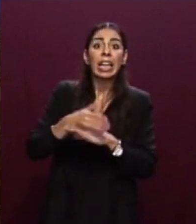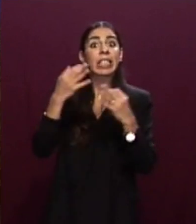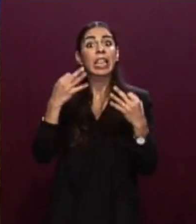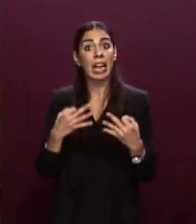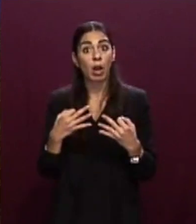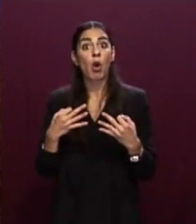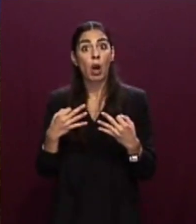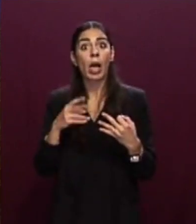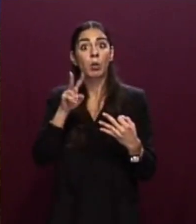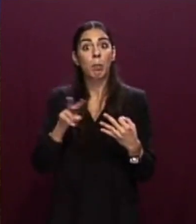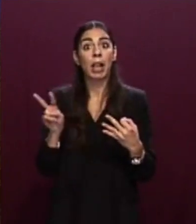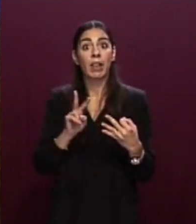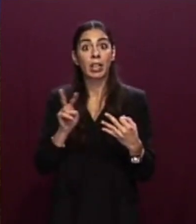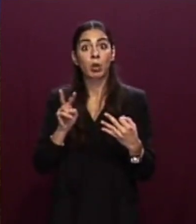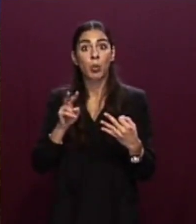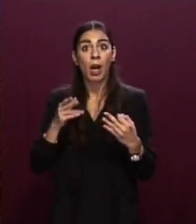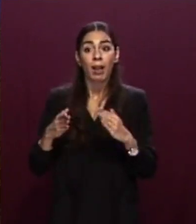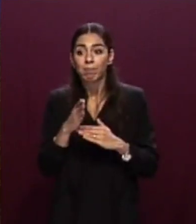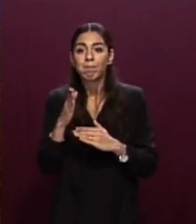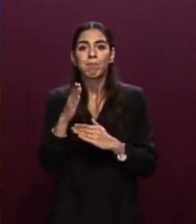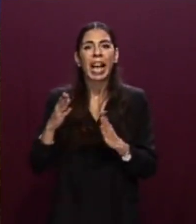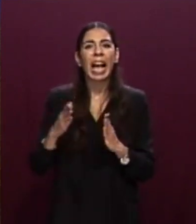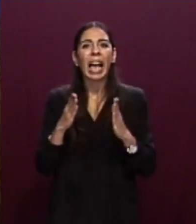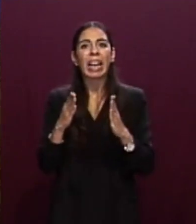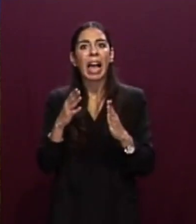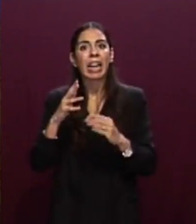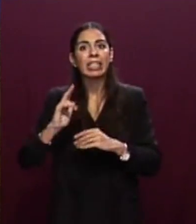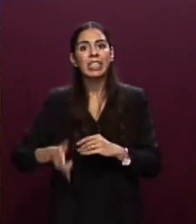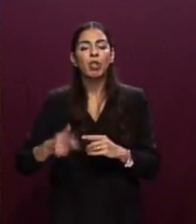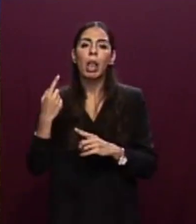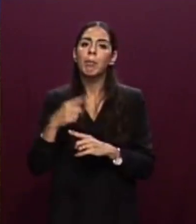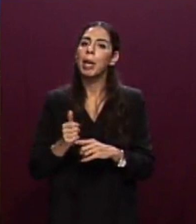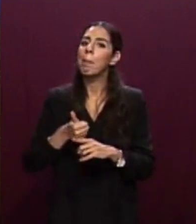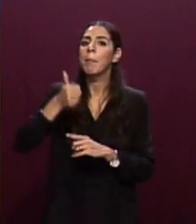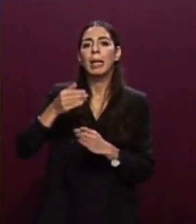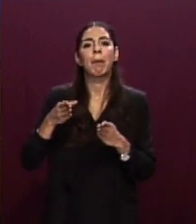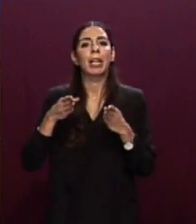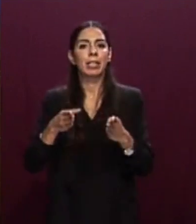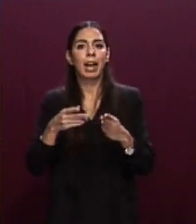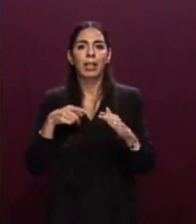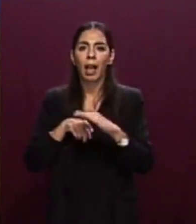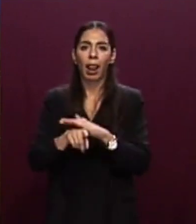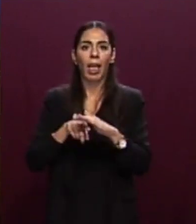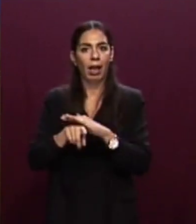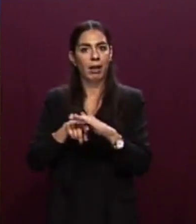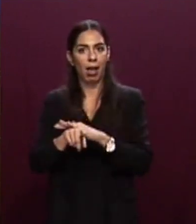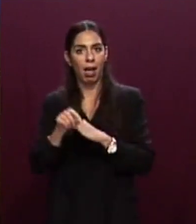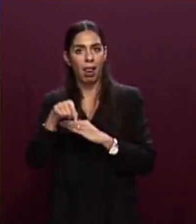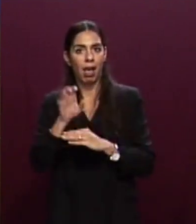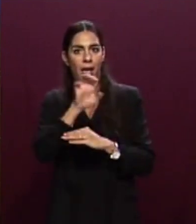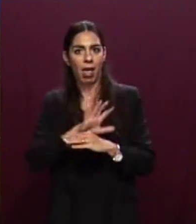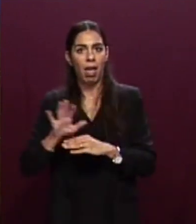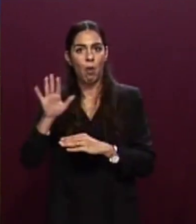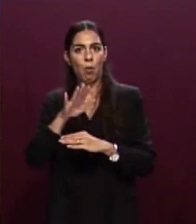attraversamenti lungo il canale di Sicilia rappresentano la rotta principale degli ingressi legali diretti in Europa via mare.